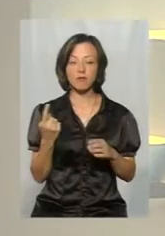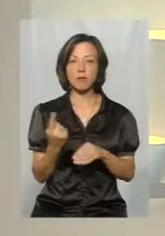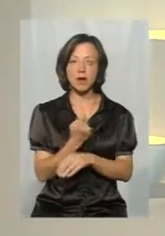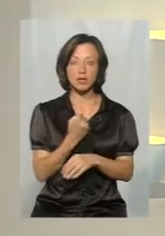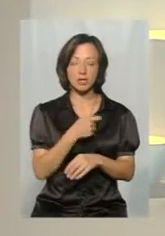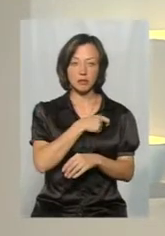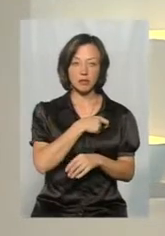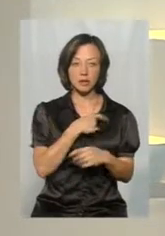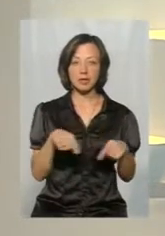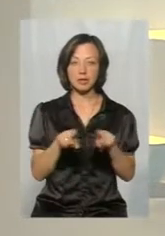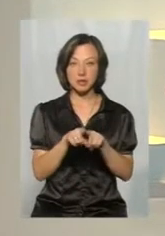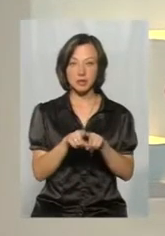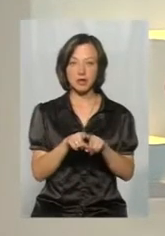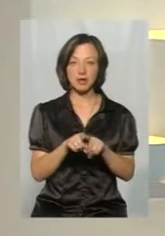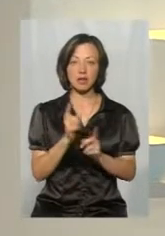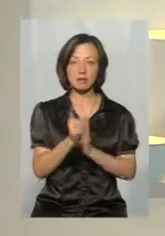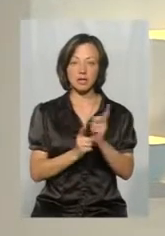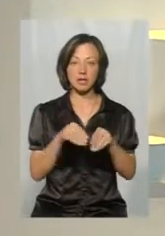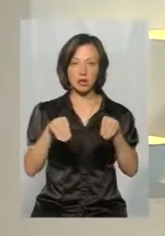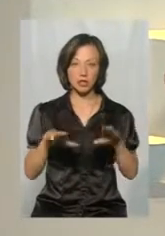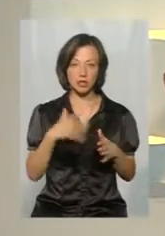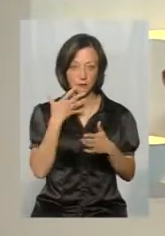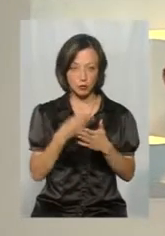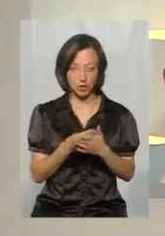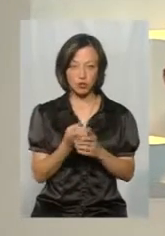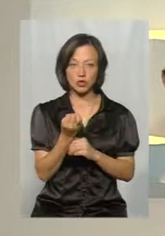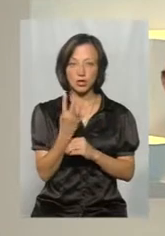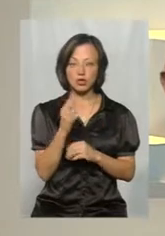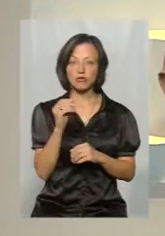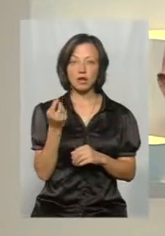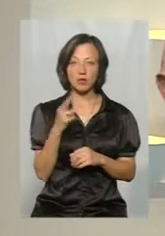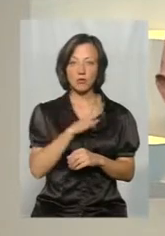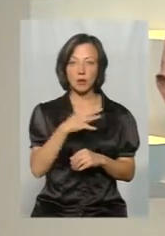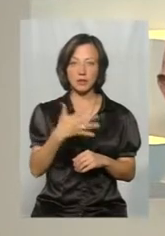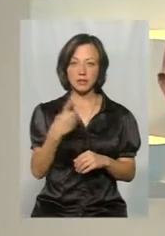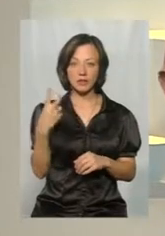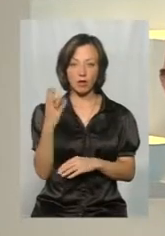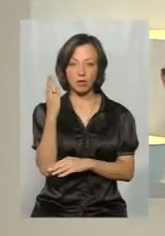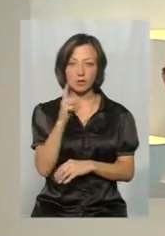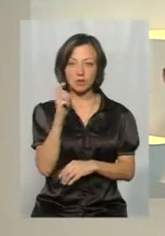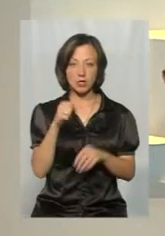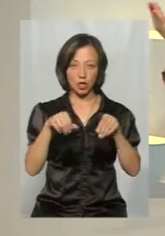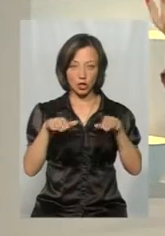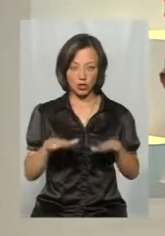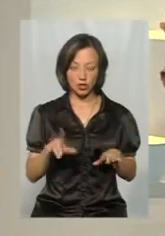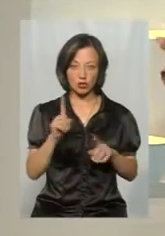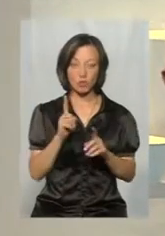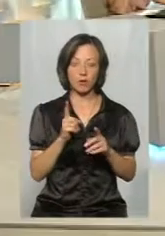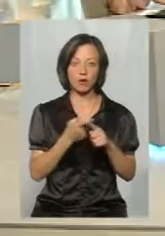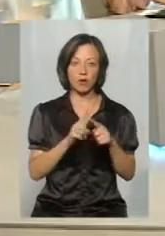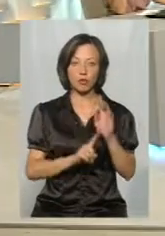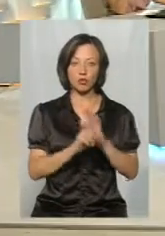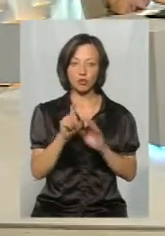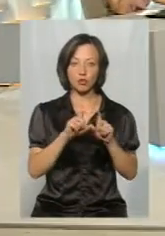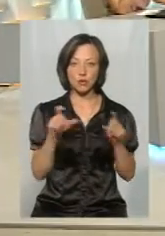що депутати настільки кардинально змінили своє рішення. 14 червня було 52 голоси за рішення, щоб початкову